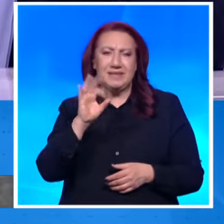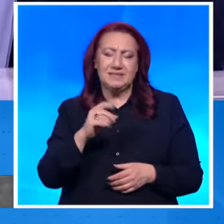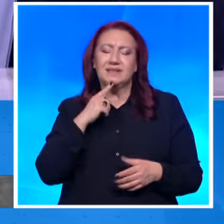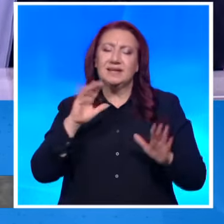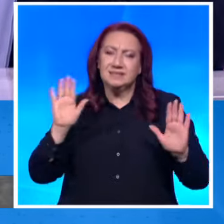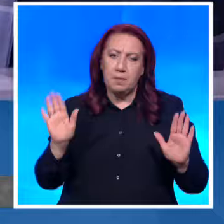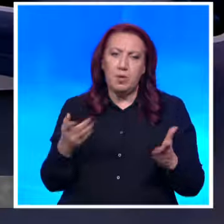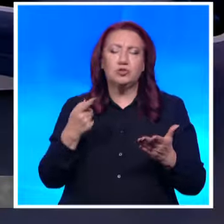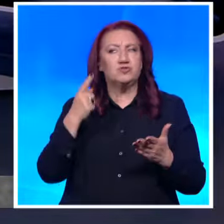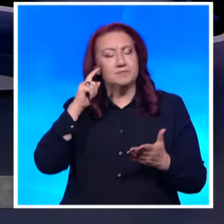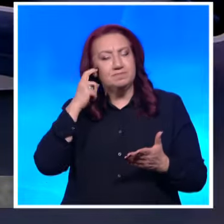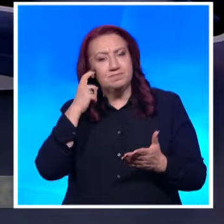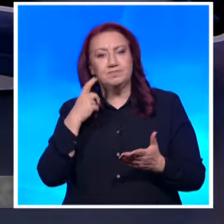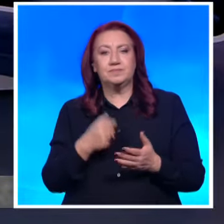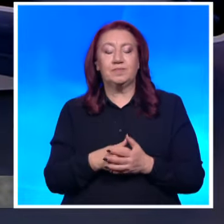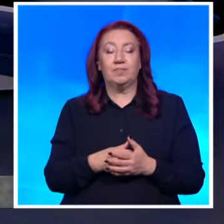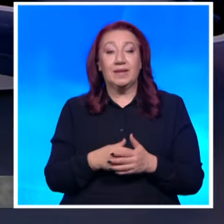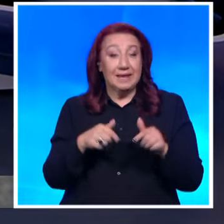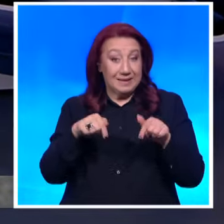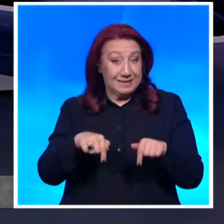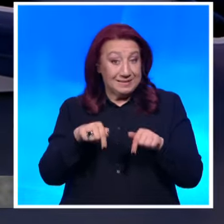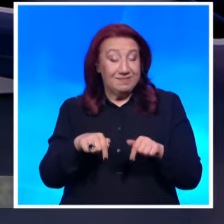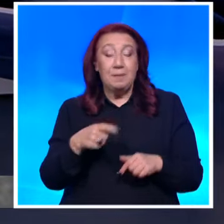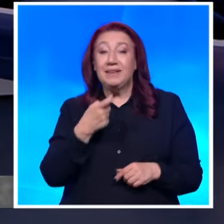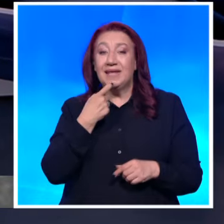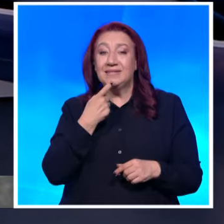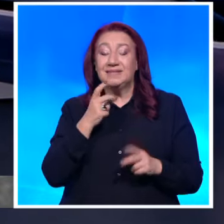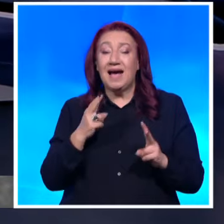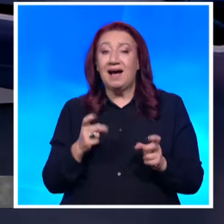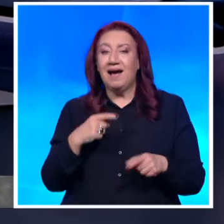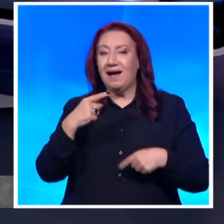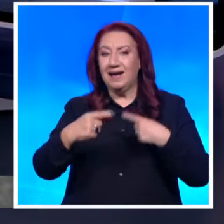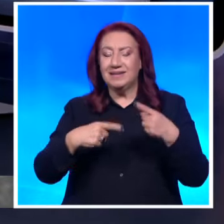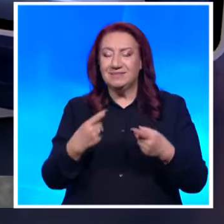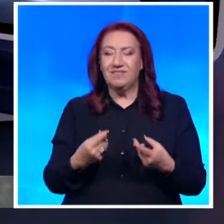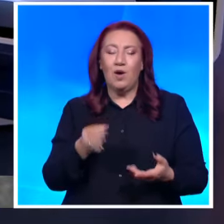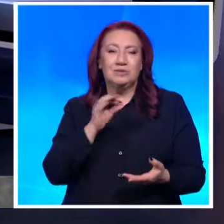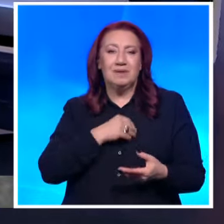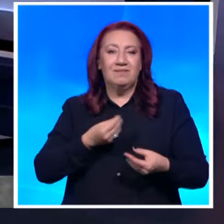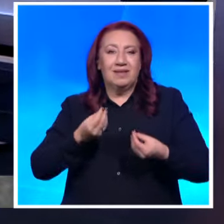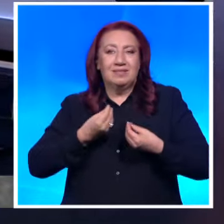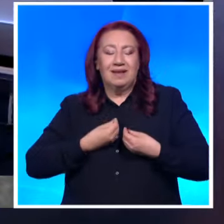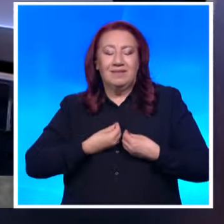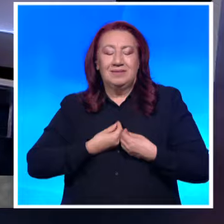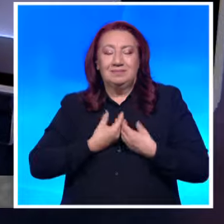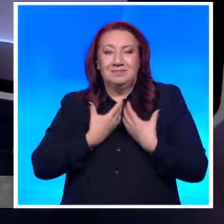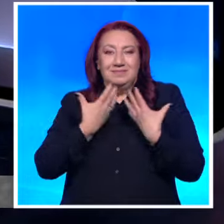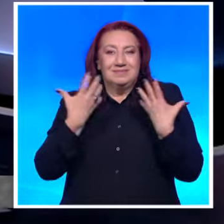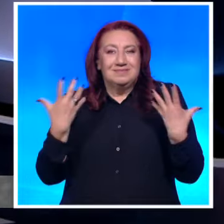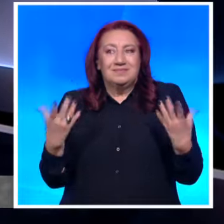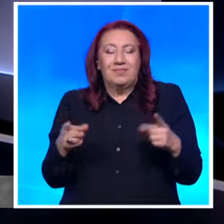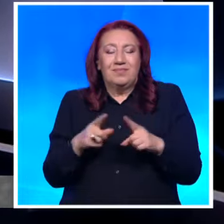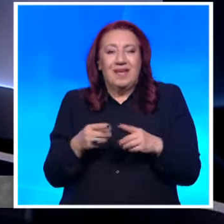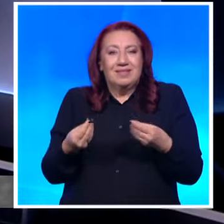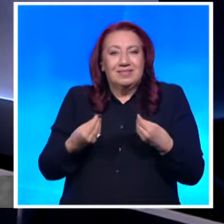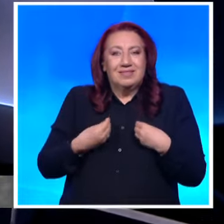Съвременният език, да отделим малко време и за него, как се развива, успява ли да ни отдухотвори, такова влияние ли има върху нас като